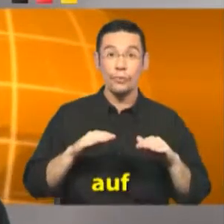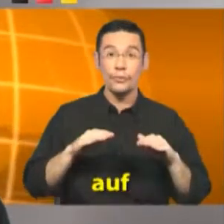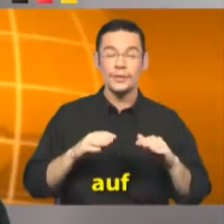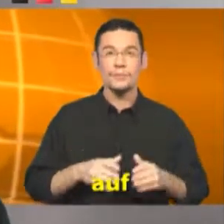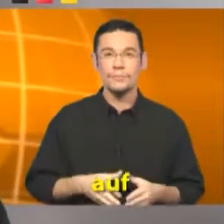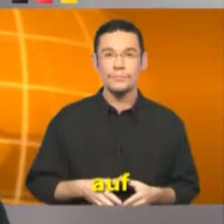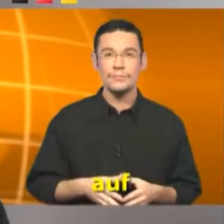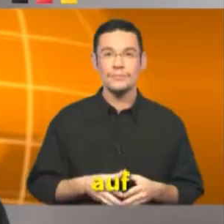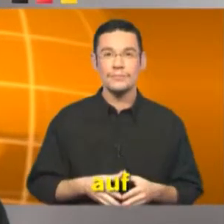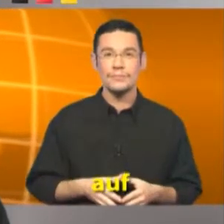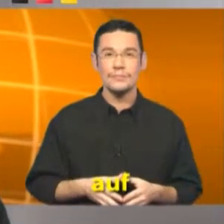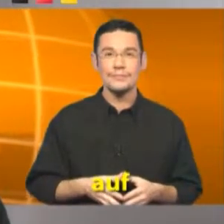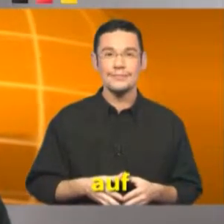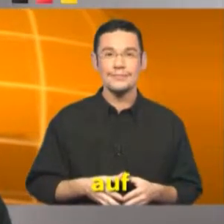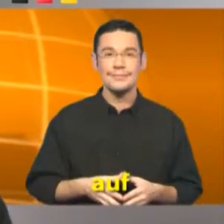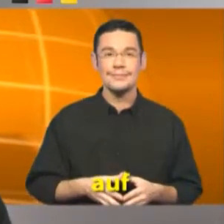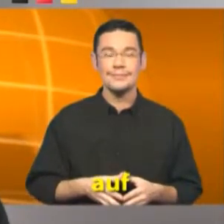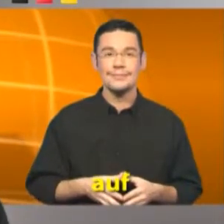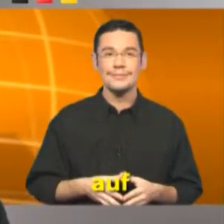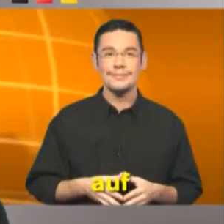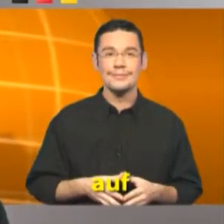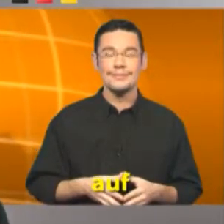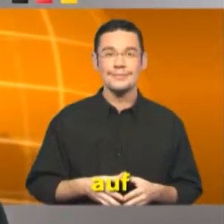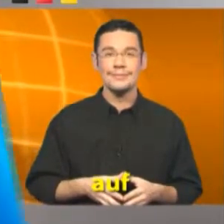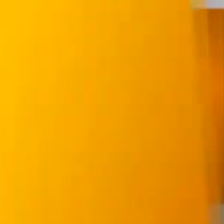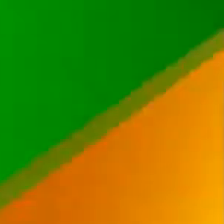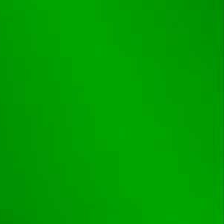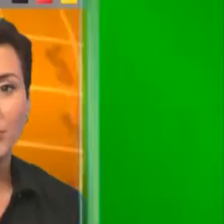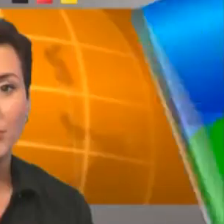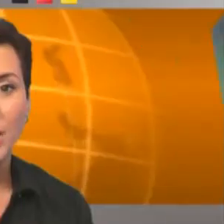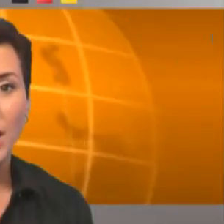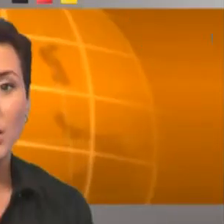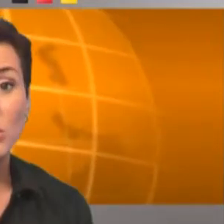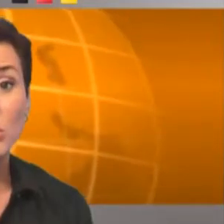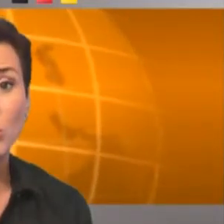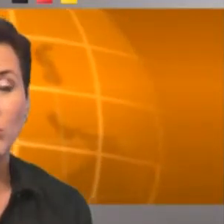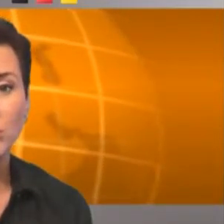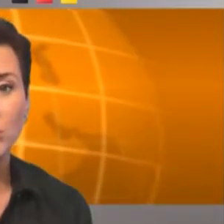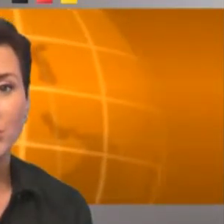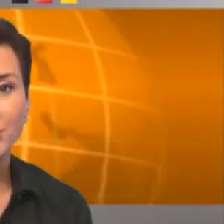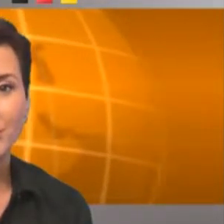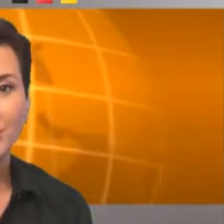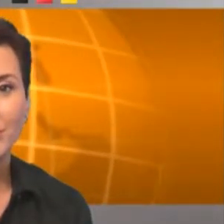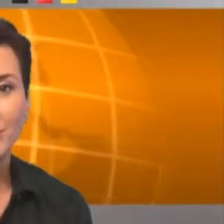Circa Sopra Sopra Sopra Su